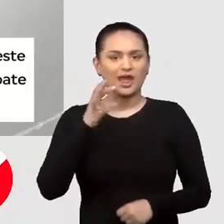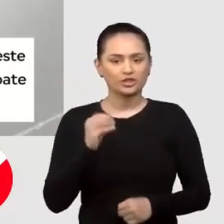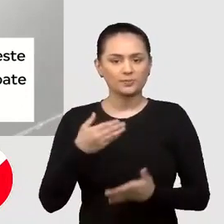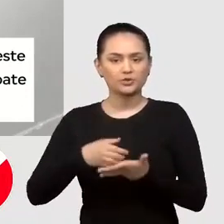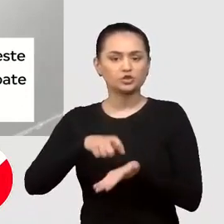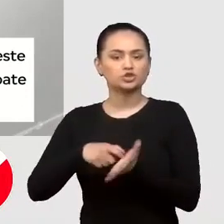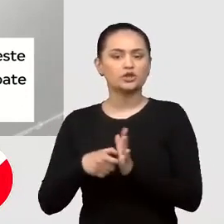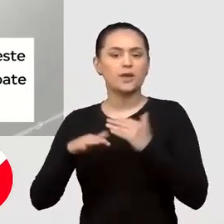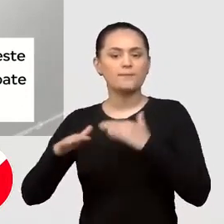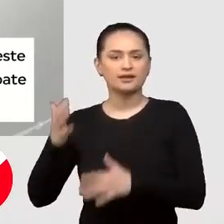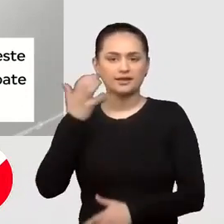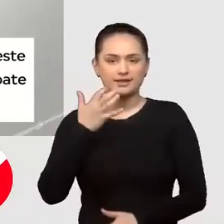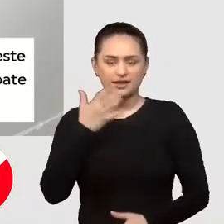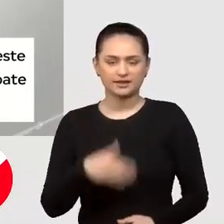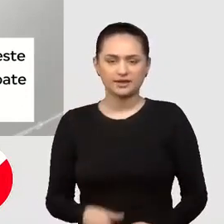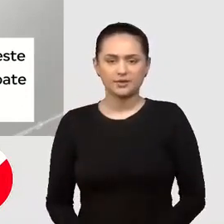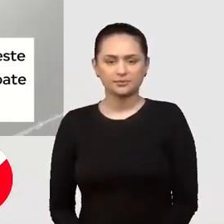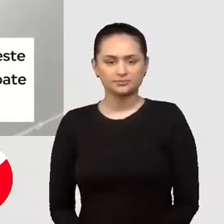NATO pentru zona Mării Negre.